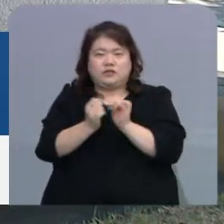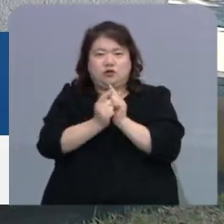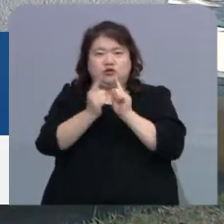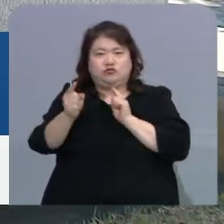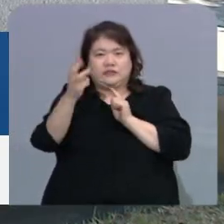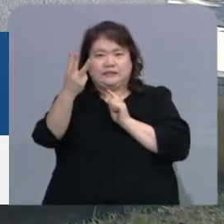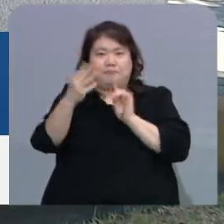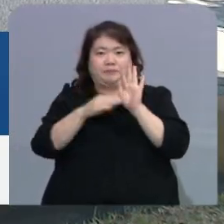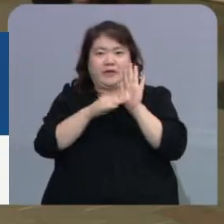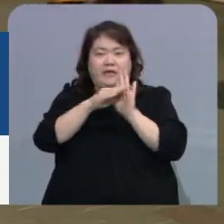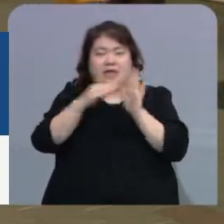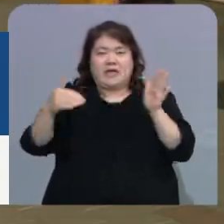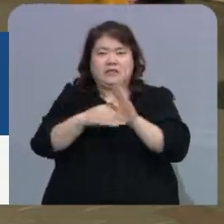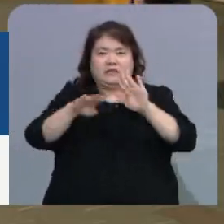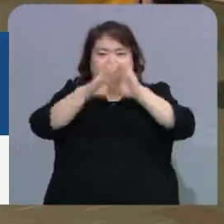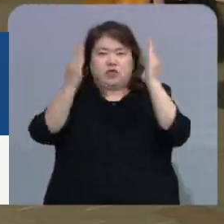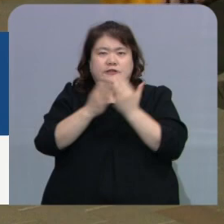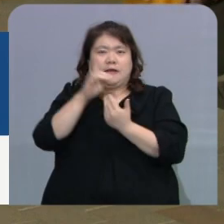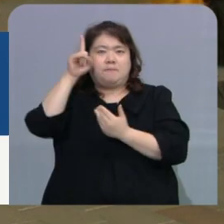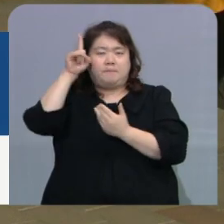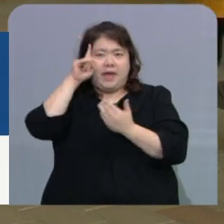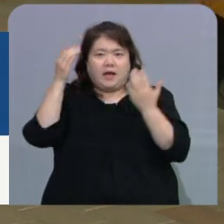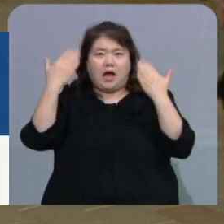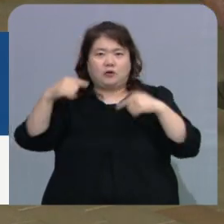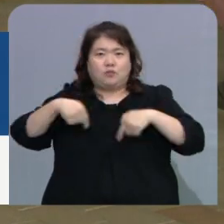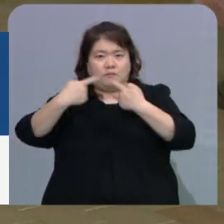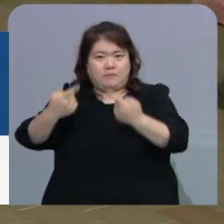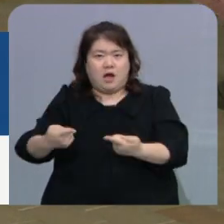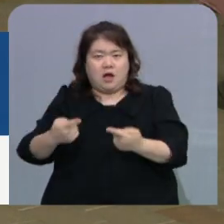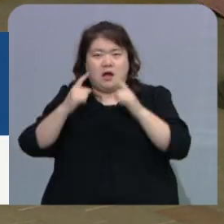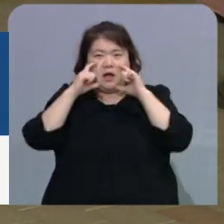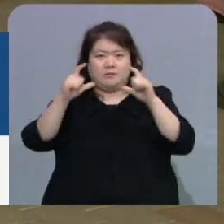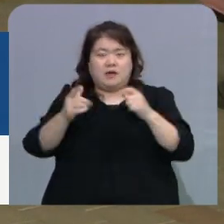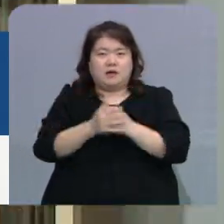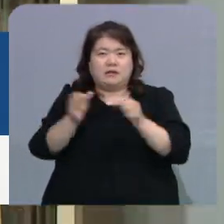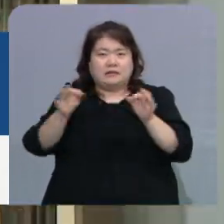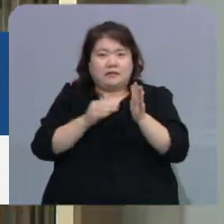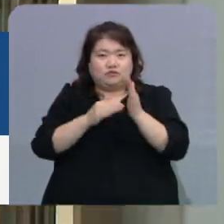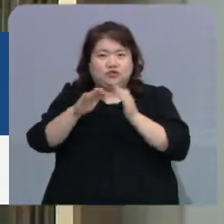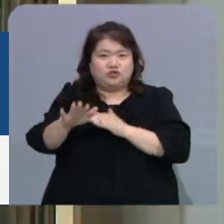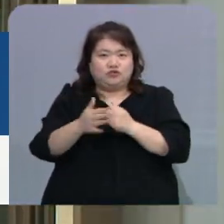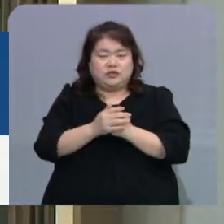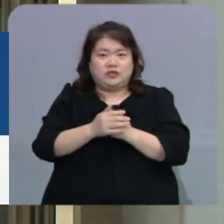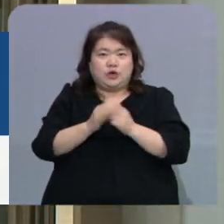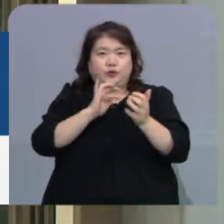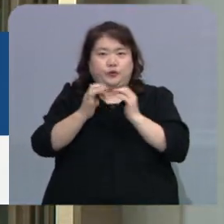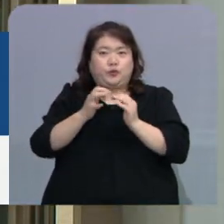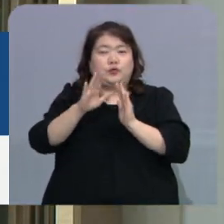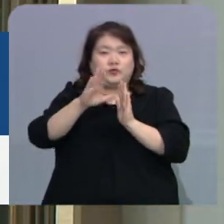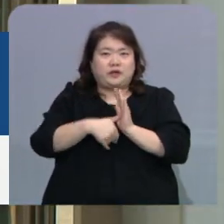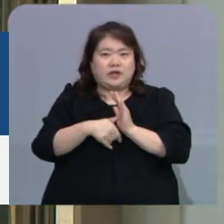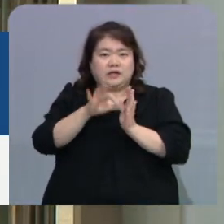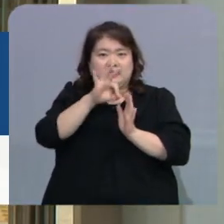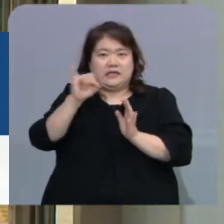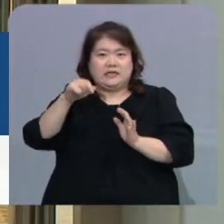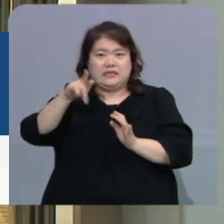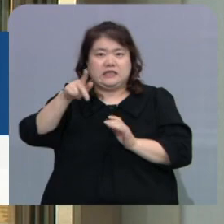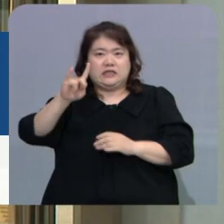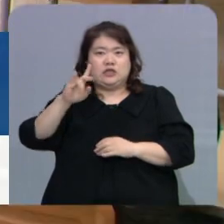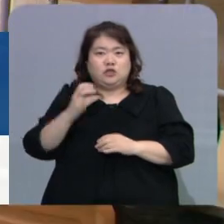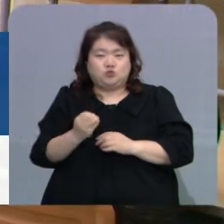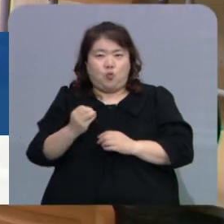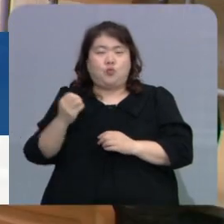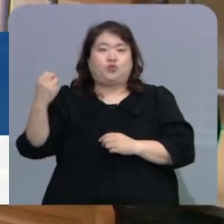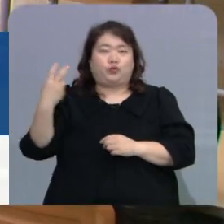3단계까지 전면 등교를 예고했습니다. 잠시 뒤 생방송 심층 토론회에선 이기종 전북교육청